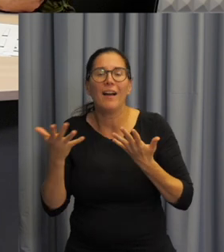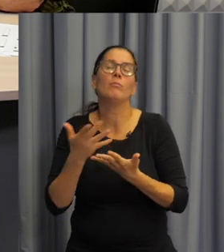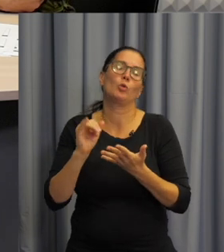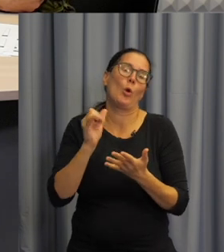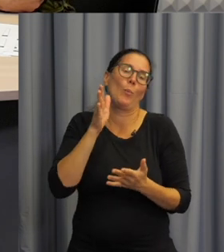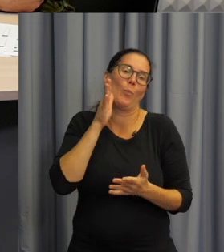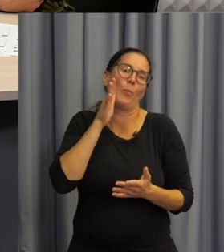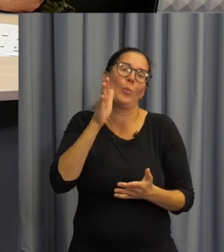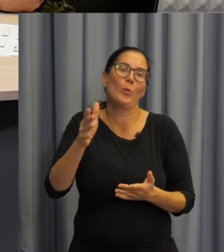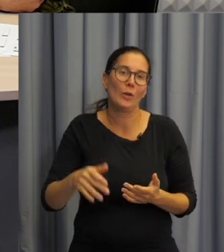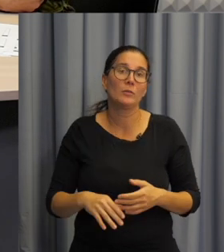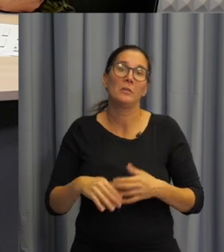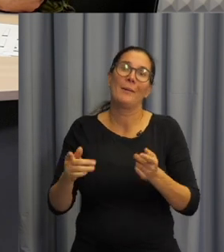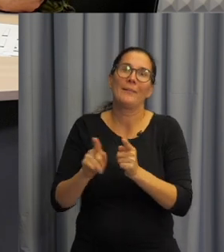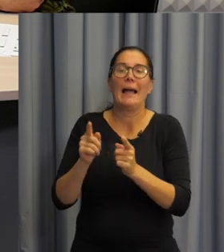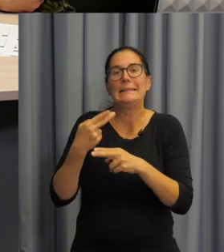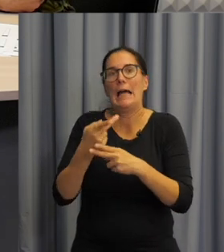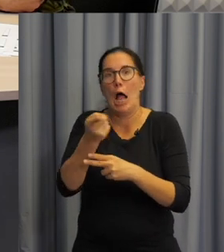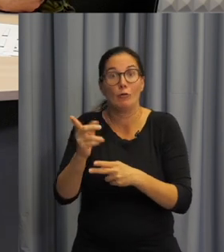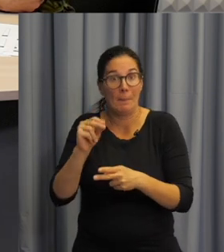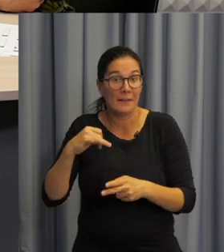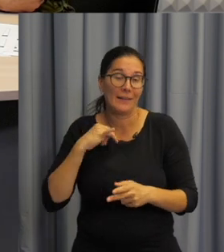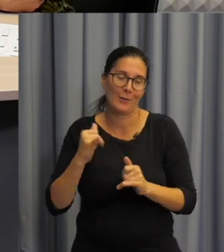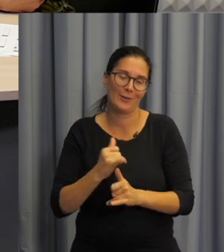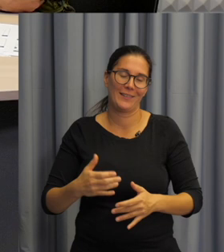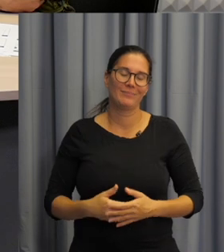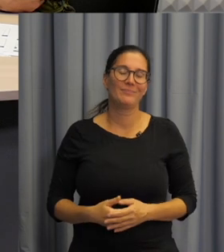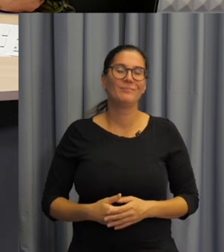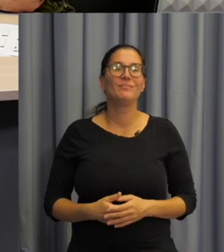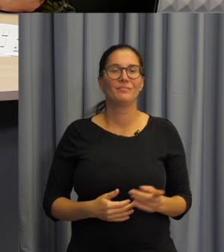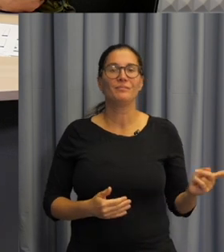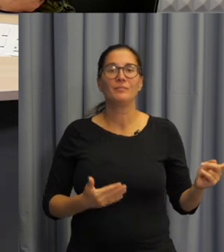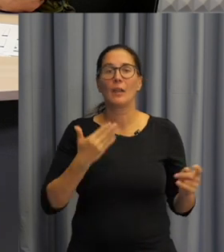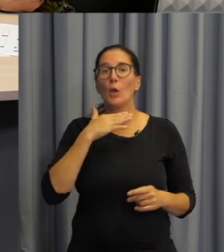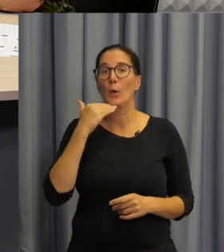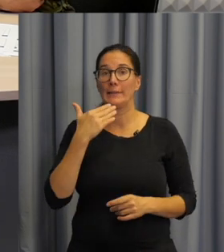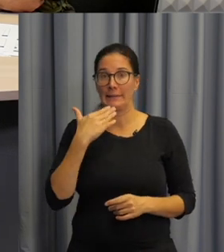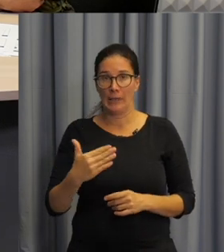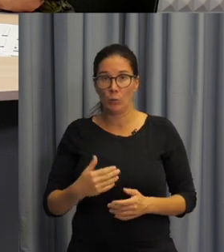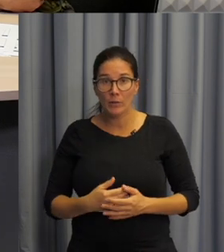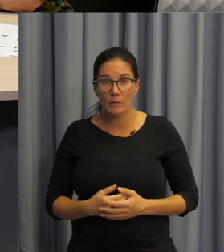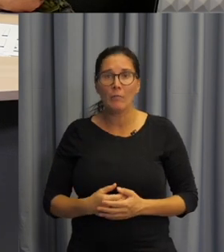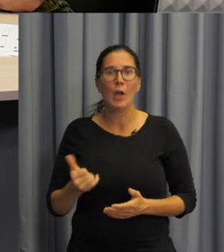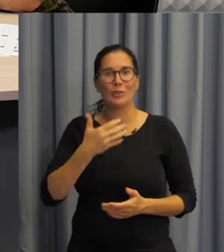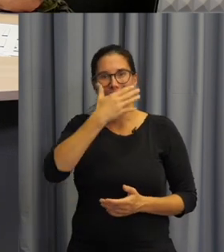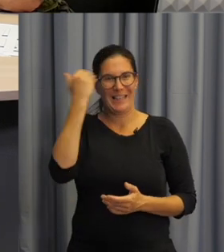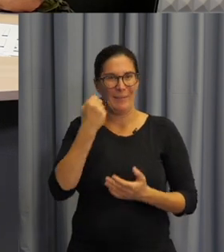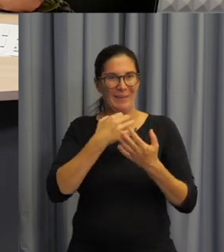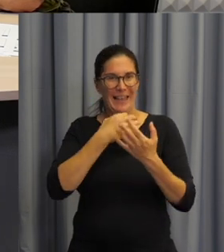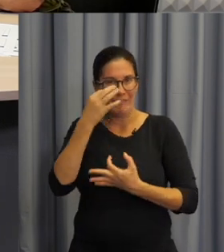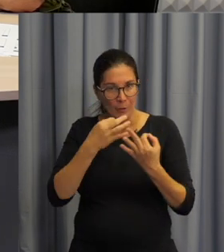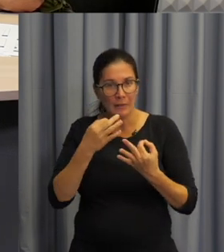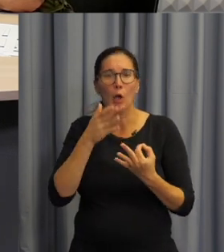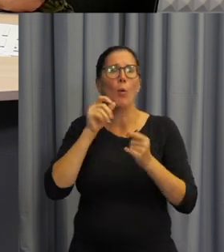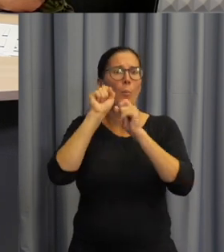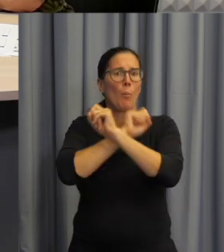to je všechno otázka budoucnosti a asi taky i poptávky. Tak, děkuju moc, protože ještě jedna informace